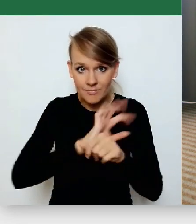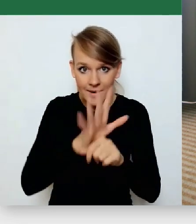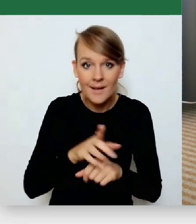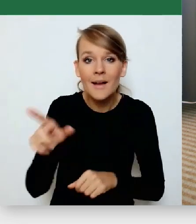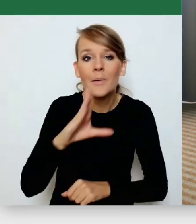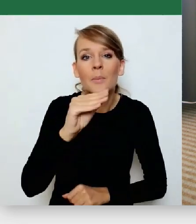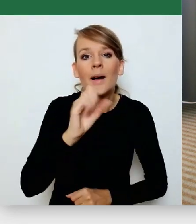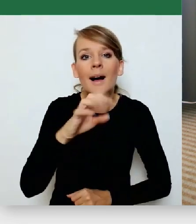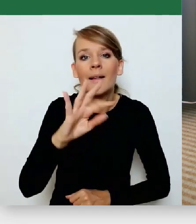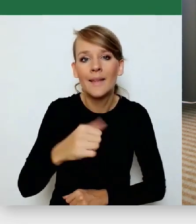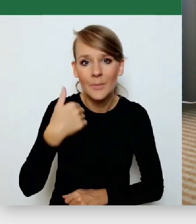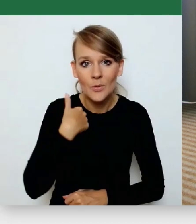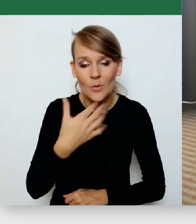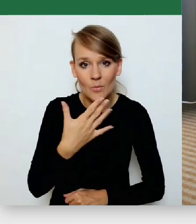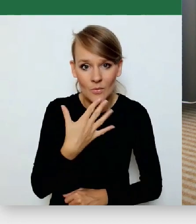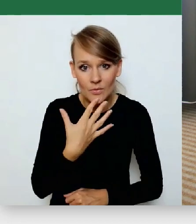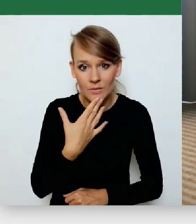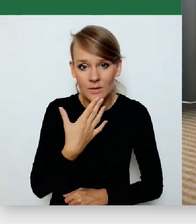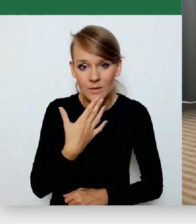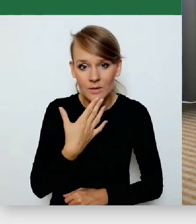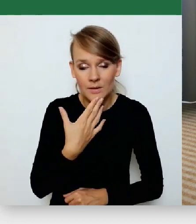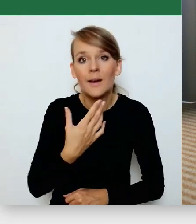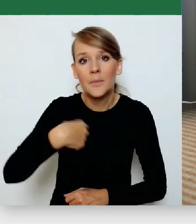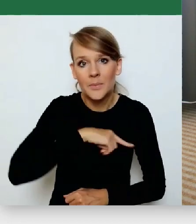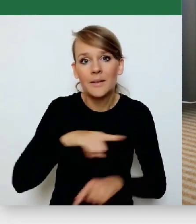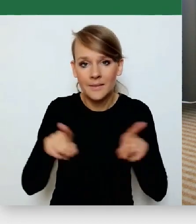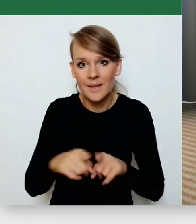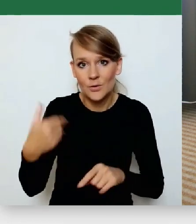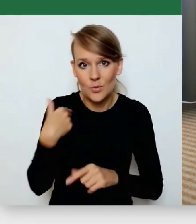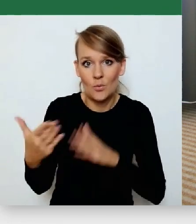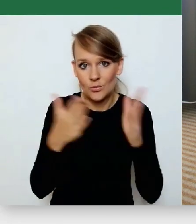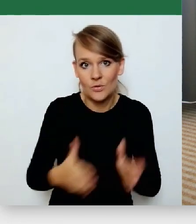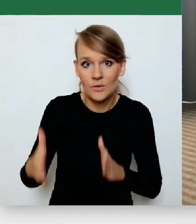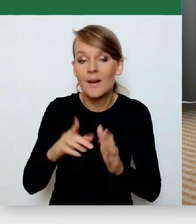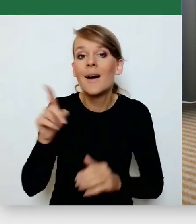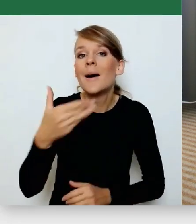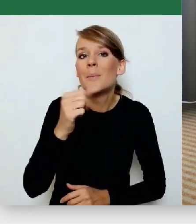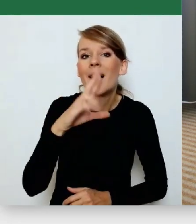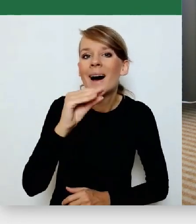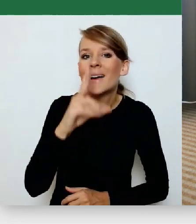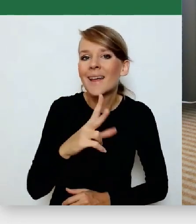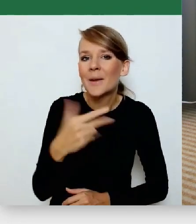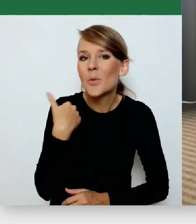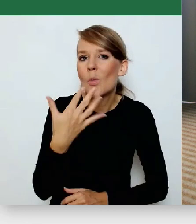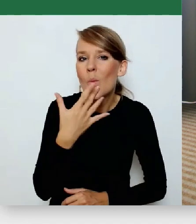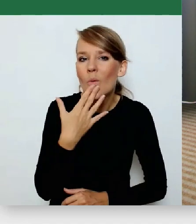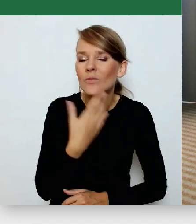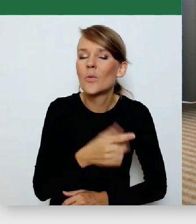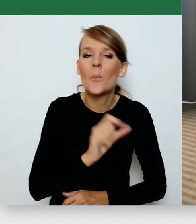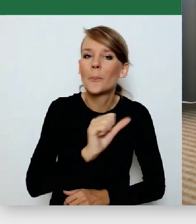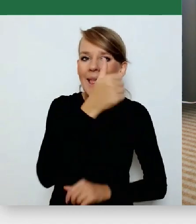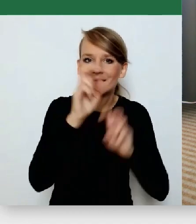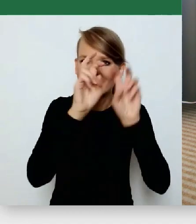jednak myśmy też się przygotowali, to co też Marek mówił wcześniej przy tym kryzysie pierwszym uchodźczym z